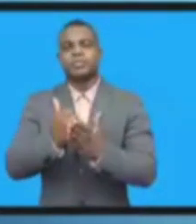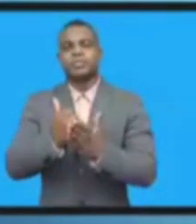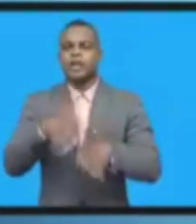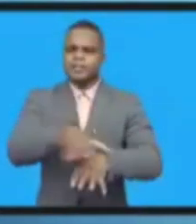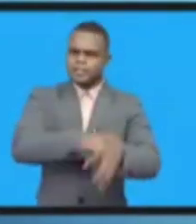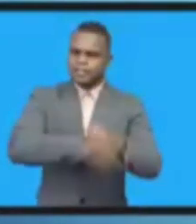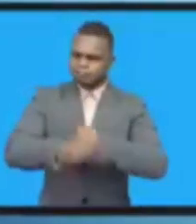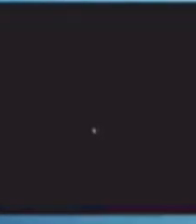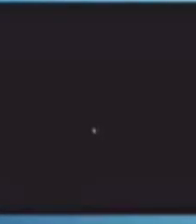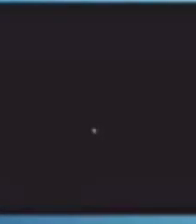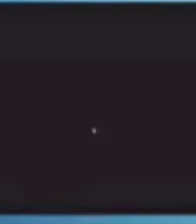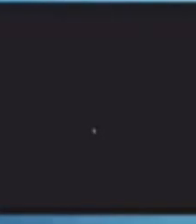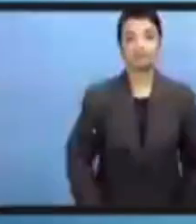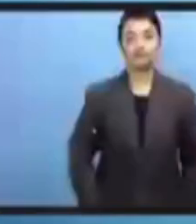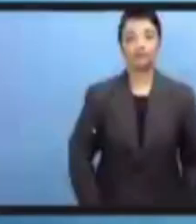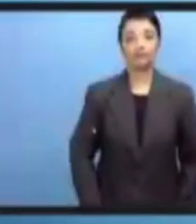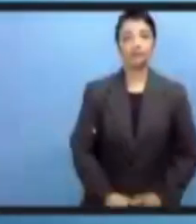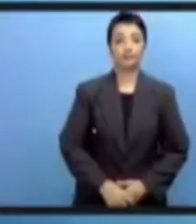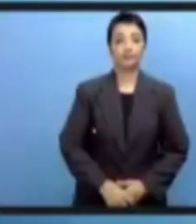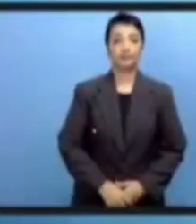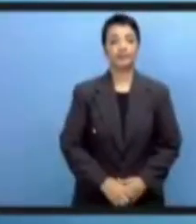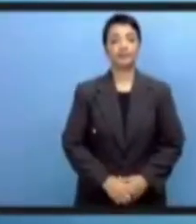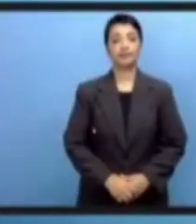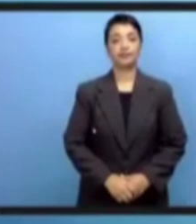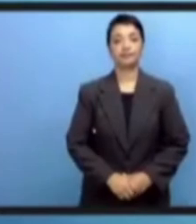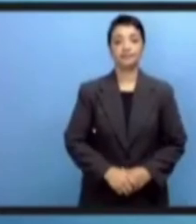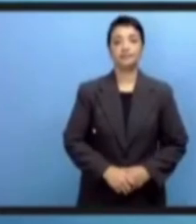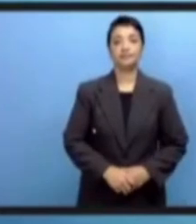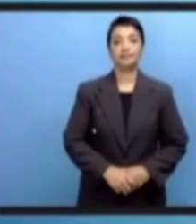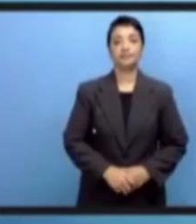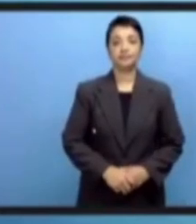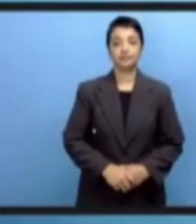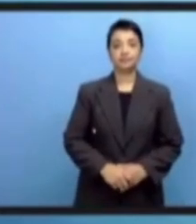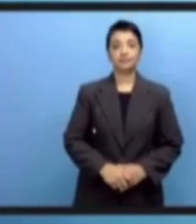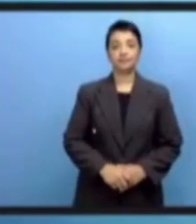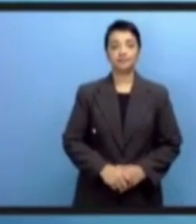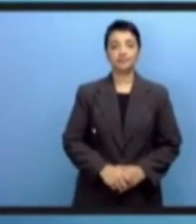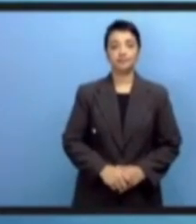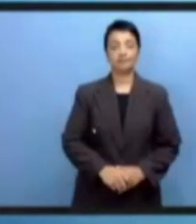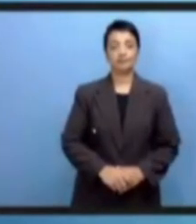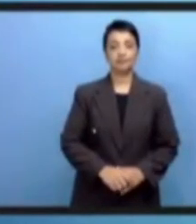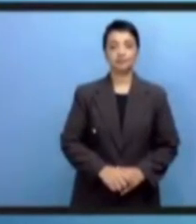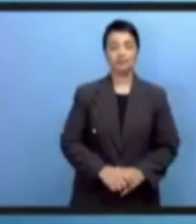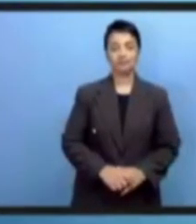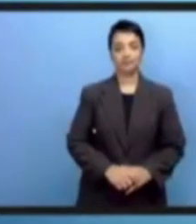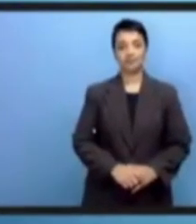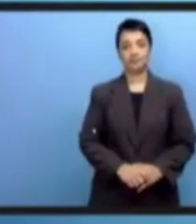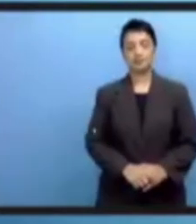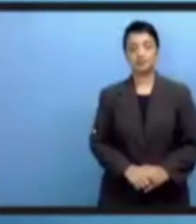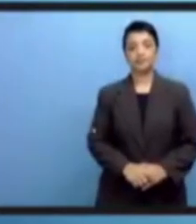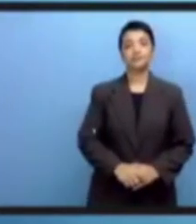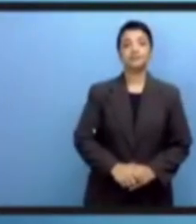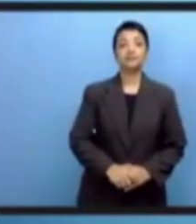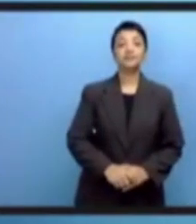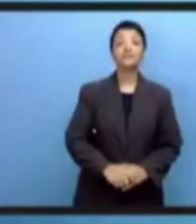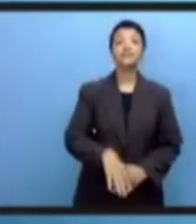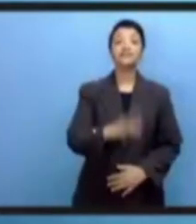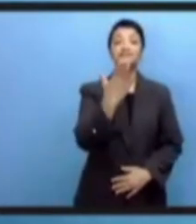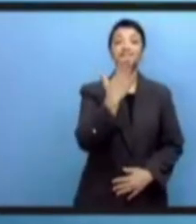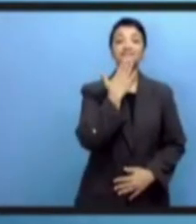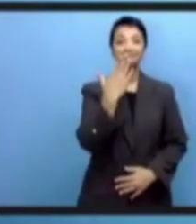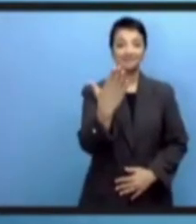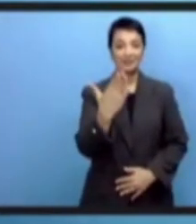и скажет, что да, действительно были заложены основы для успешного достижения поставленных задач. Я желаю вам успеха. Спасибо.